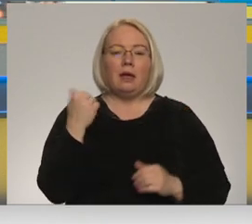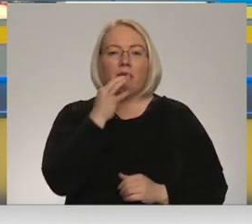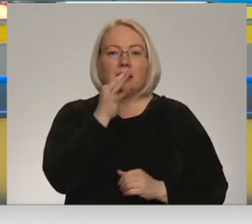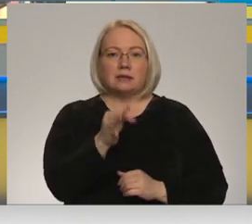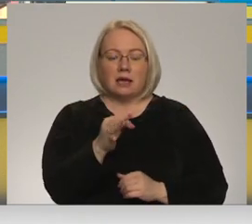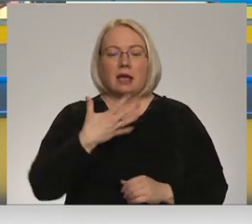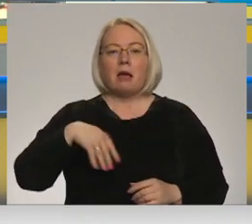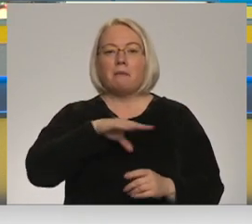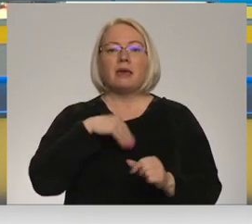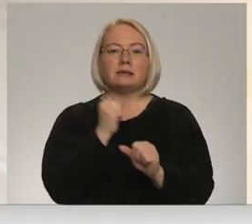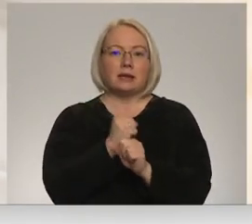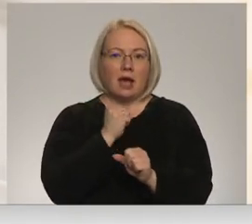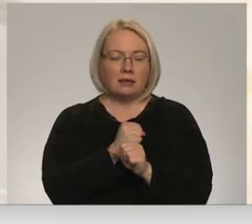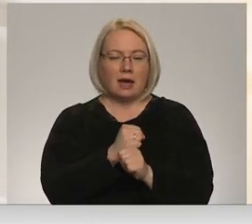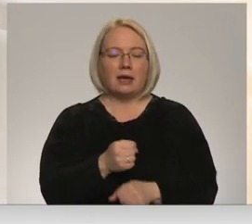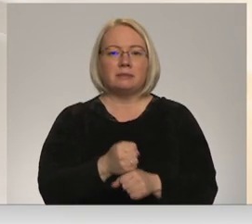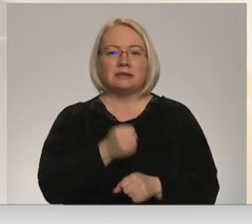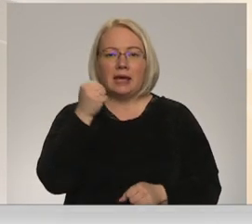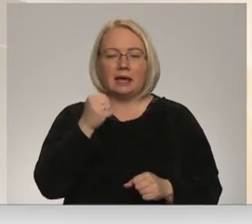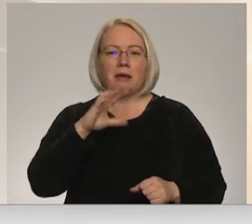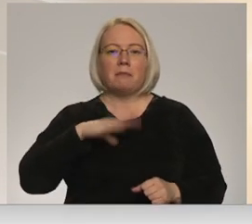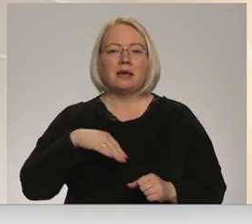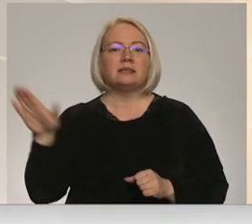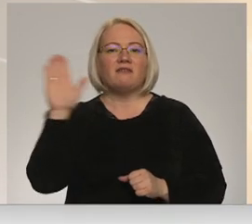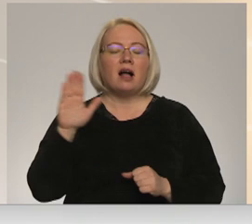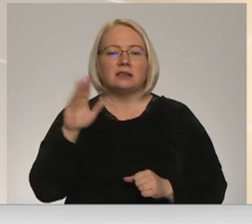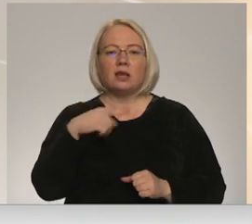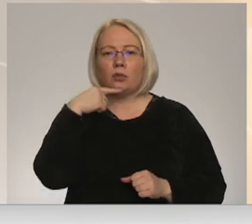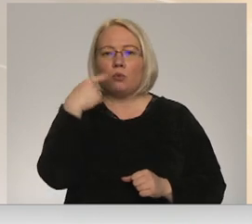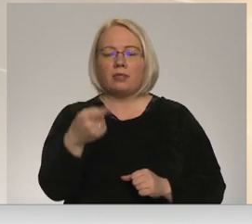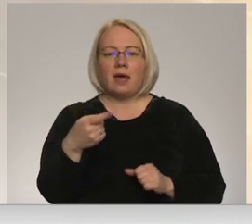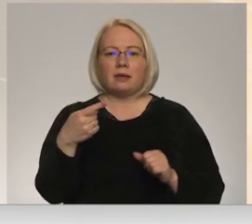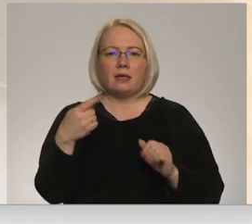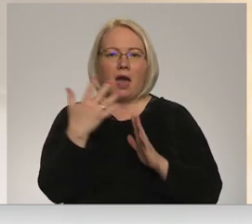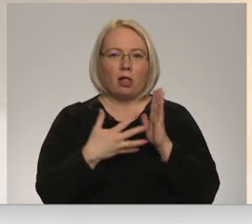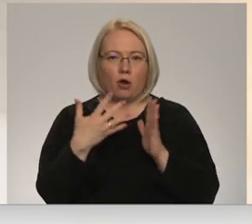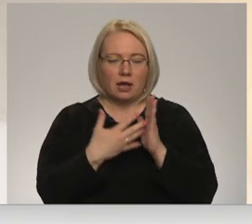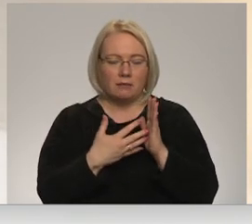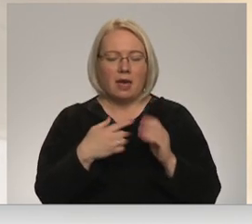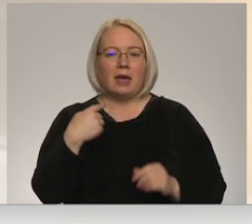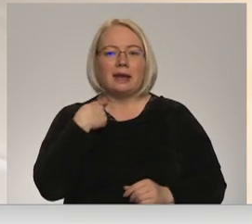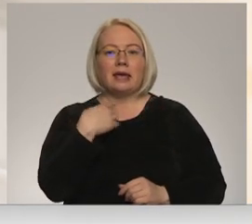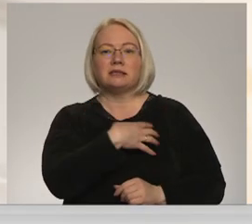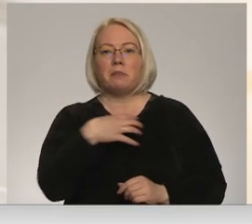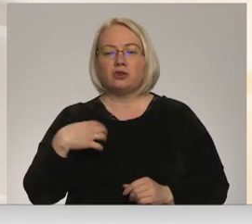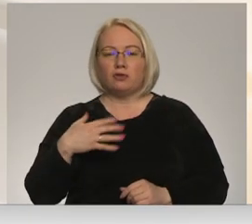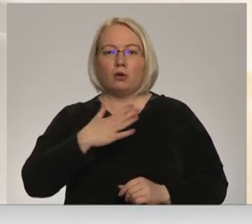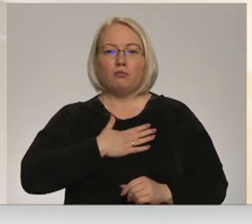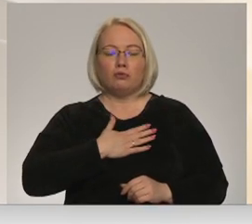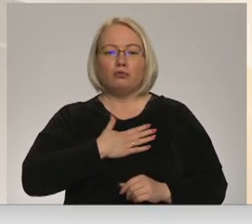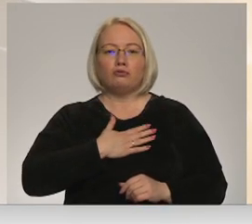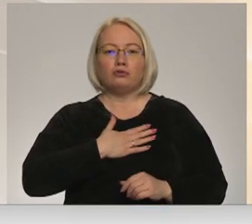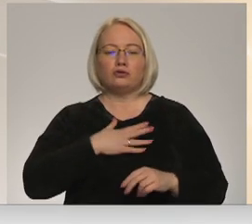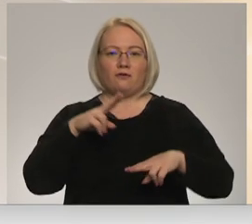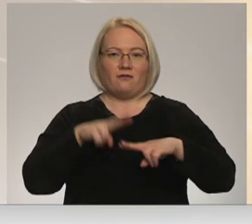Mēs strādājam Stingra pēc tā valstī noteiktā algoritma. Rīgas pašvaldībai jau arī mūsu vietēja